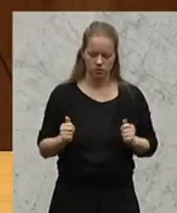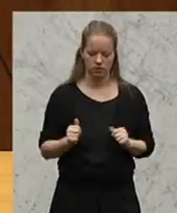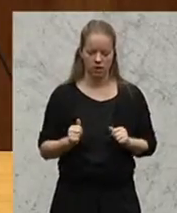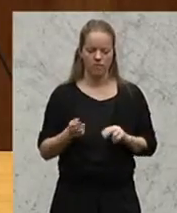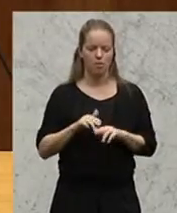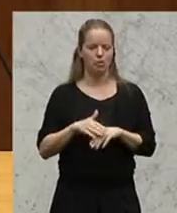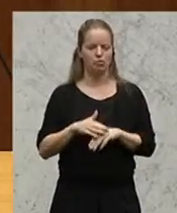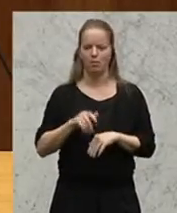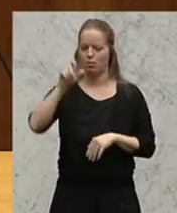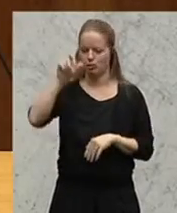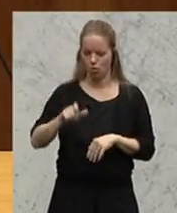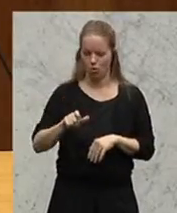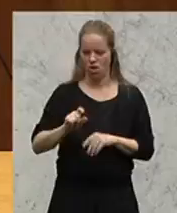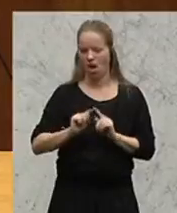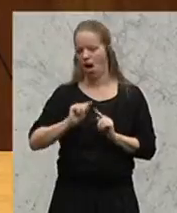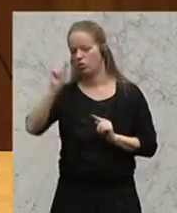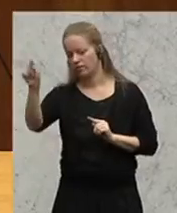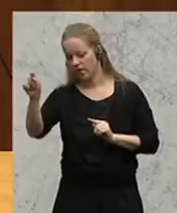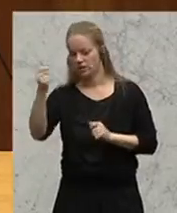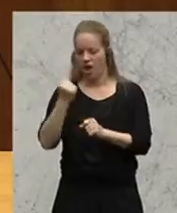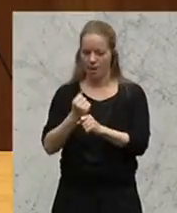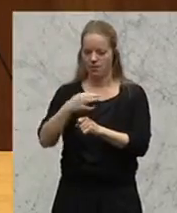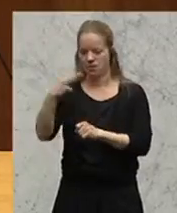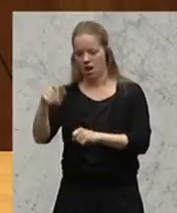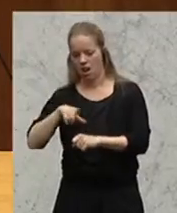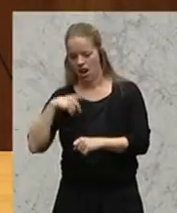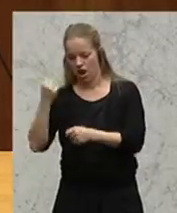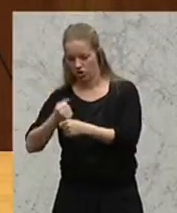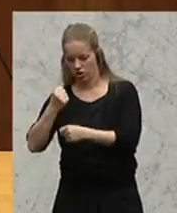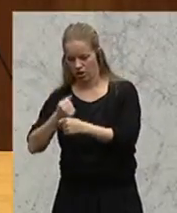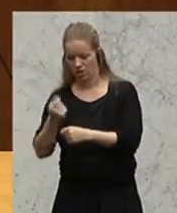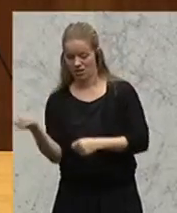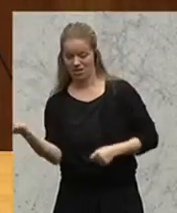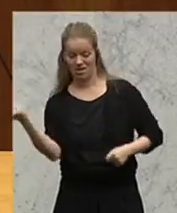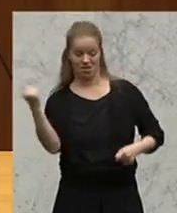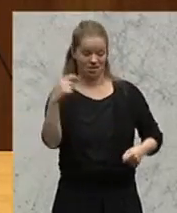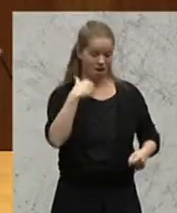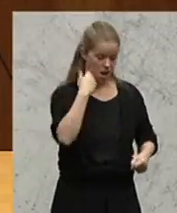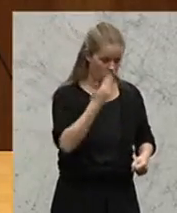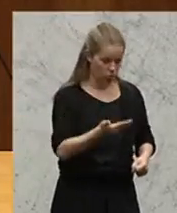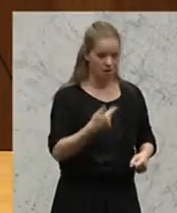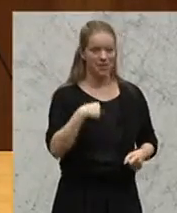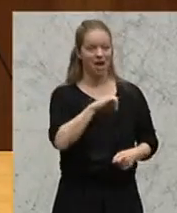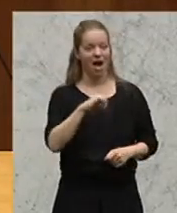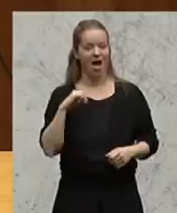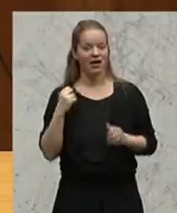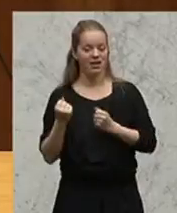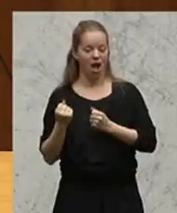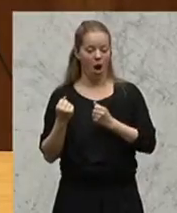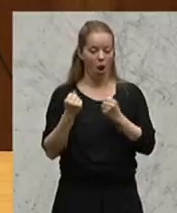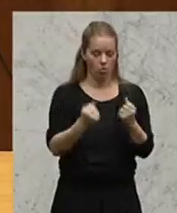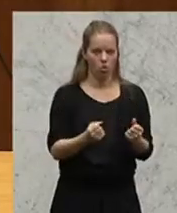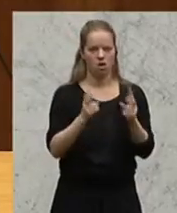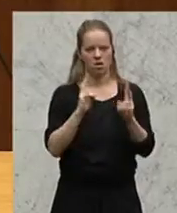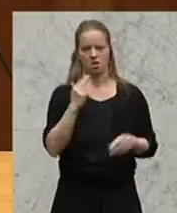einen langen, anstrengenden Arbeitstag hatte, dann am Abend auch noch mit dem eigenen Auto nach Hause fahren